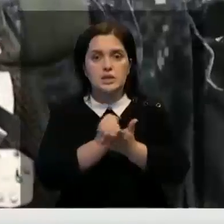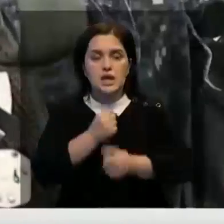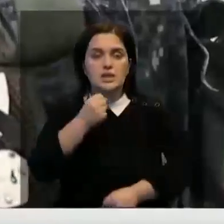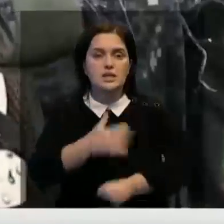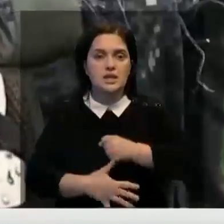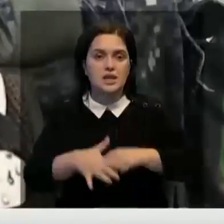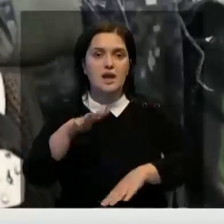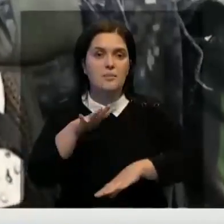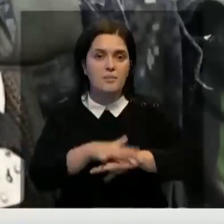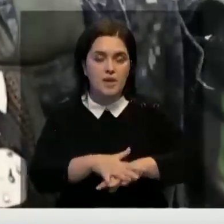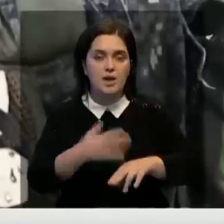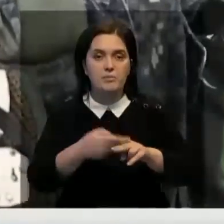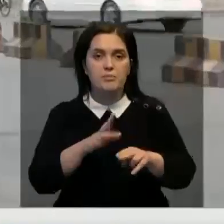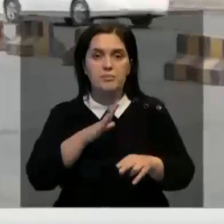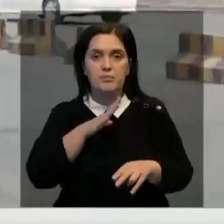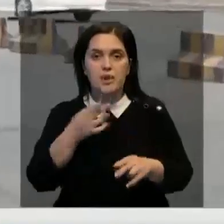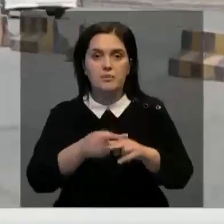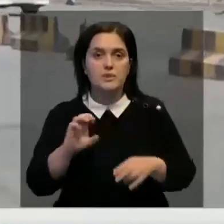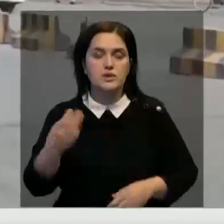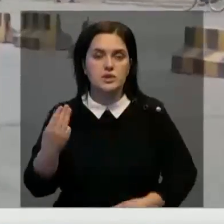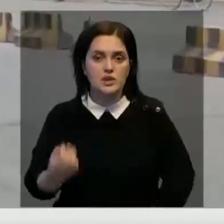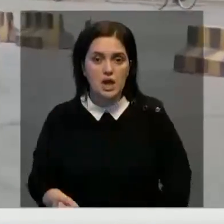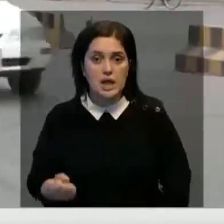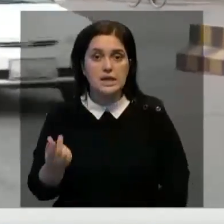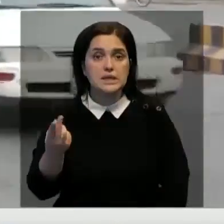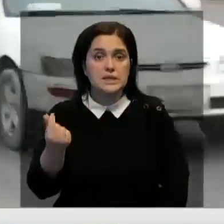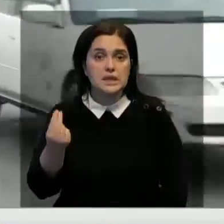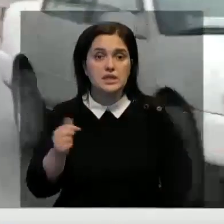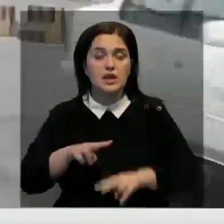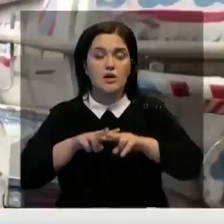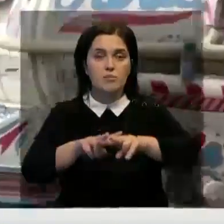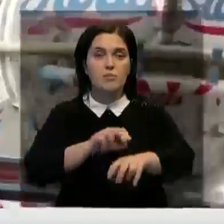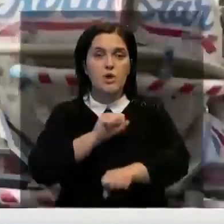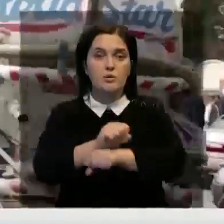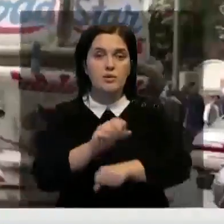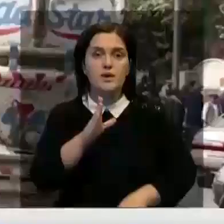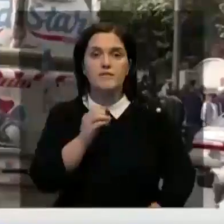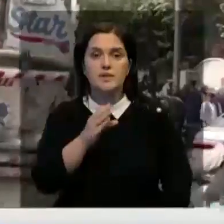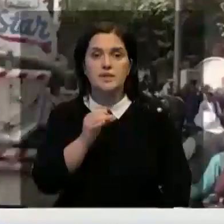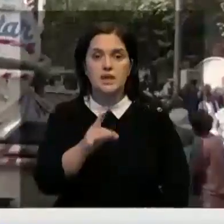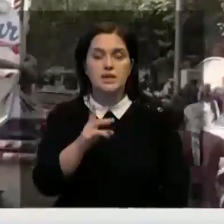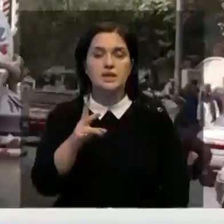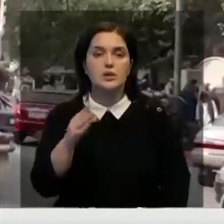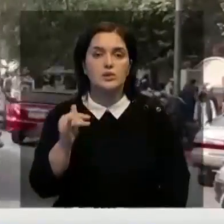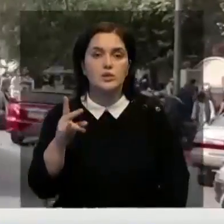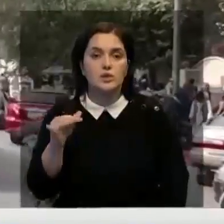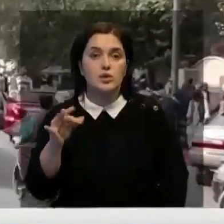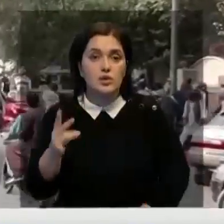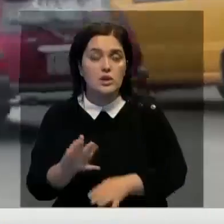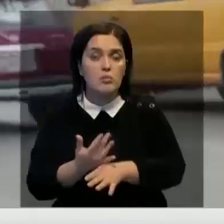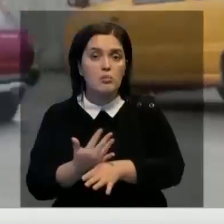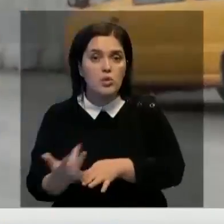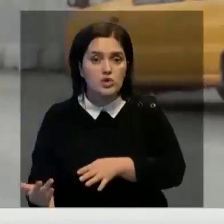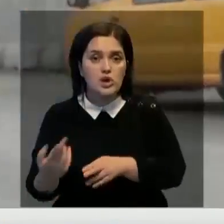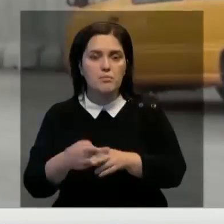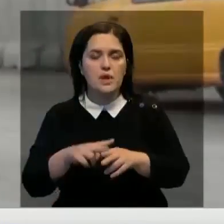банка Исламской республики заморозили США. Денежные переводы приостановила Вестерн Юнион. Позже финансовые организации страны